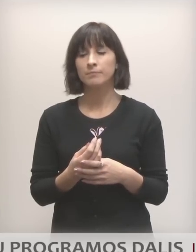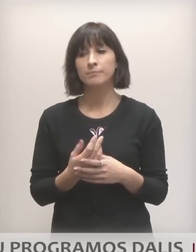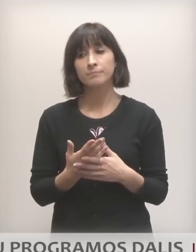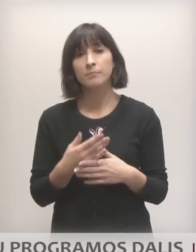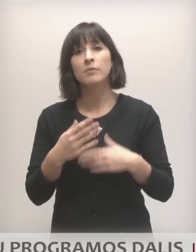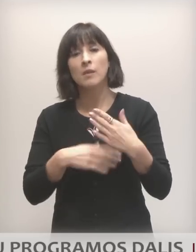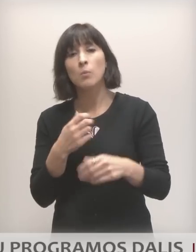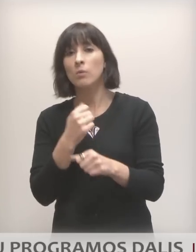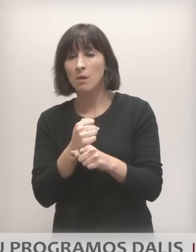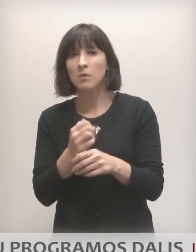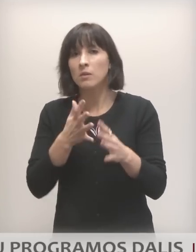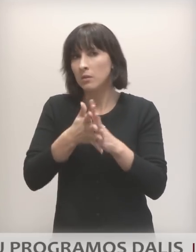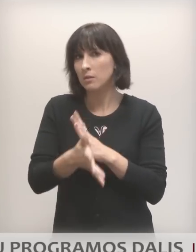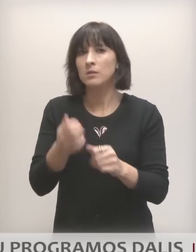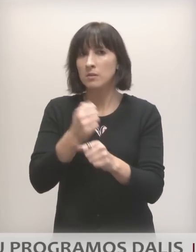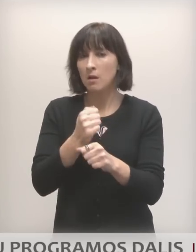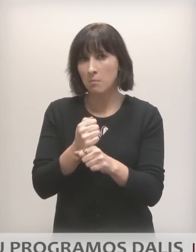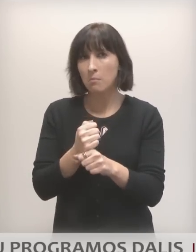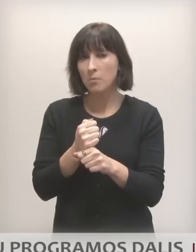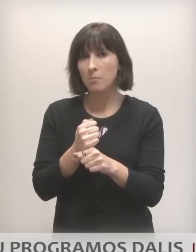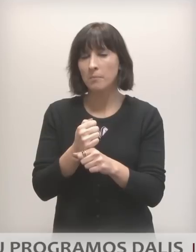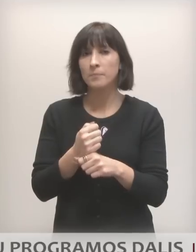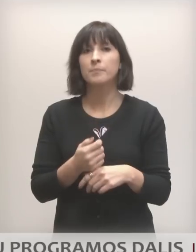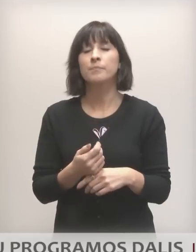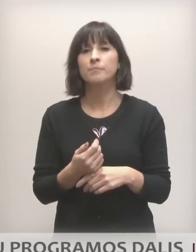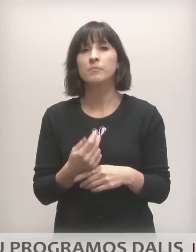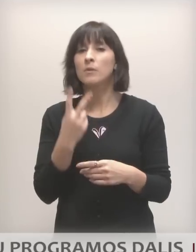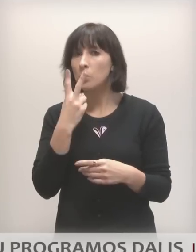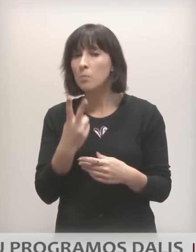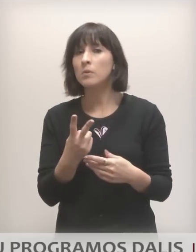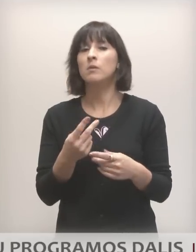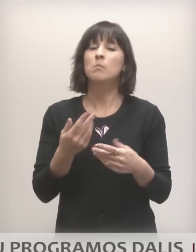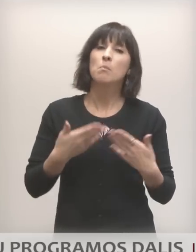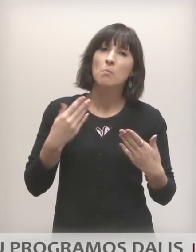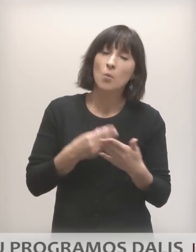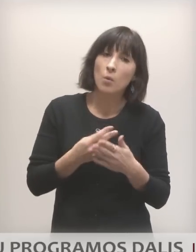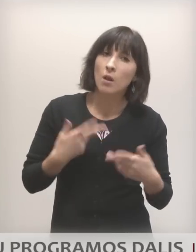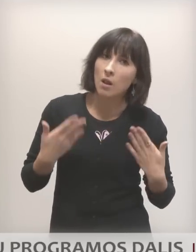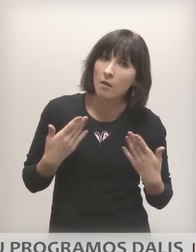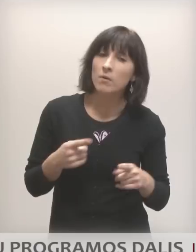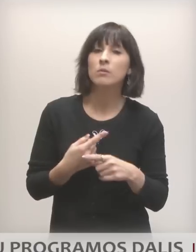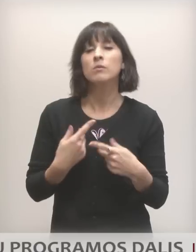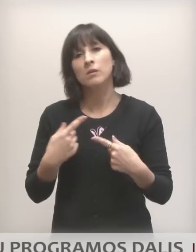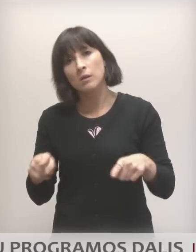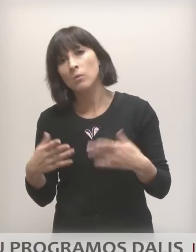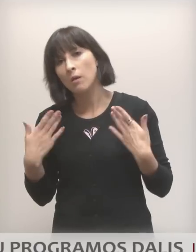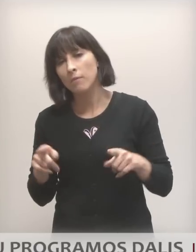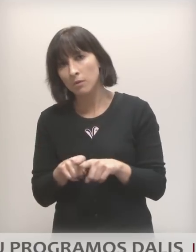neįgalių darbas, integramas į darbo rinką. Tam atitinkamai ir numatytos ir mokesčių, ir kitokios lengvatos.